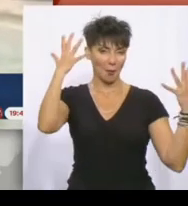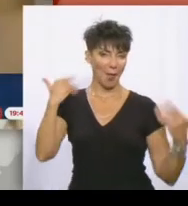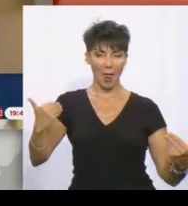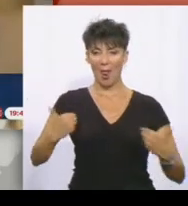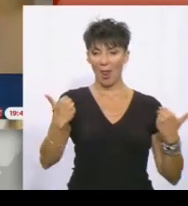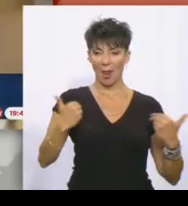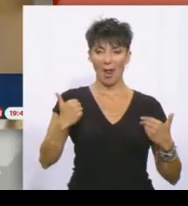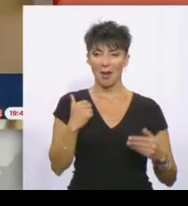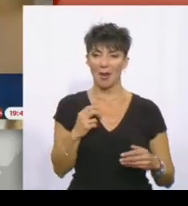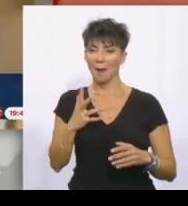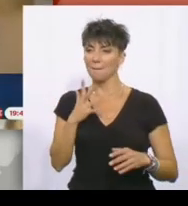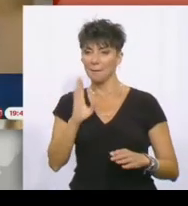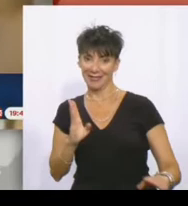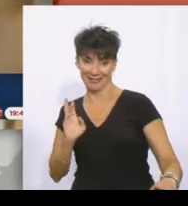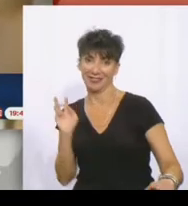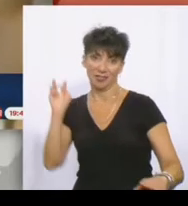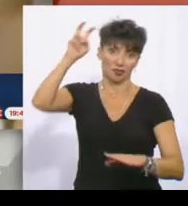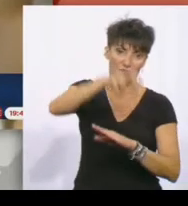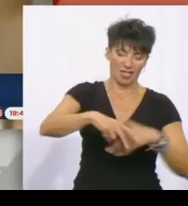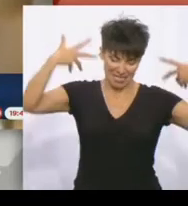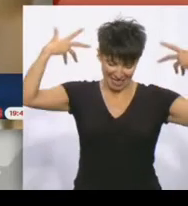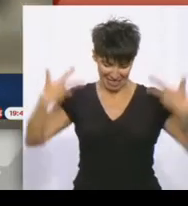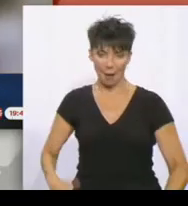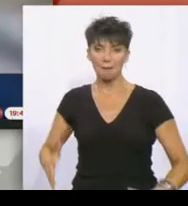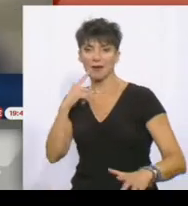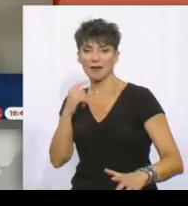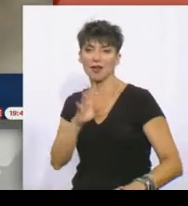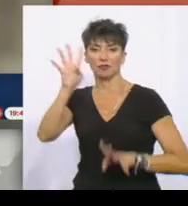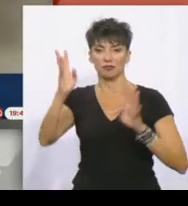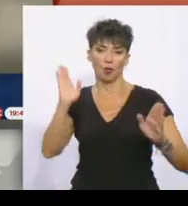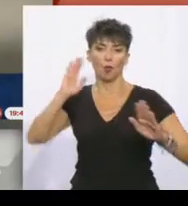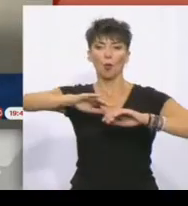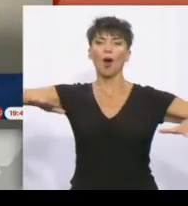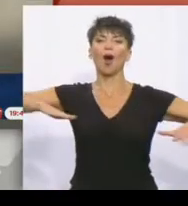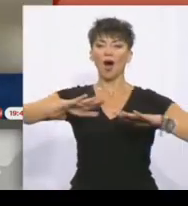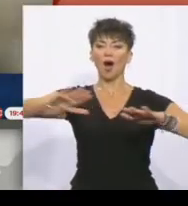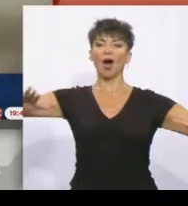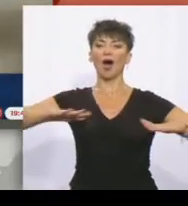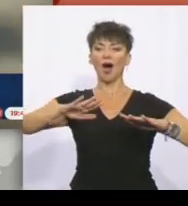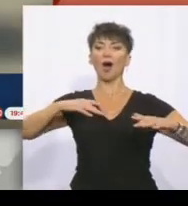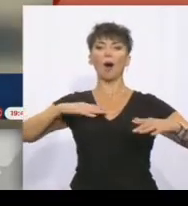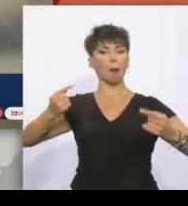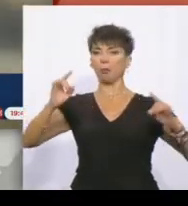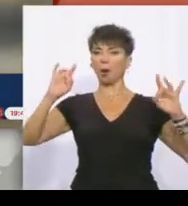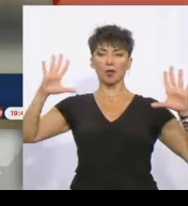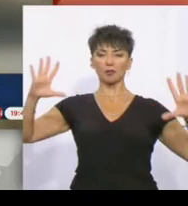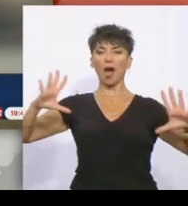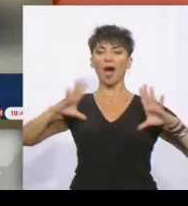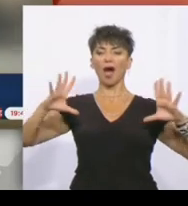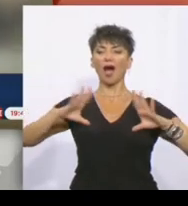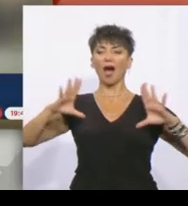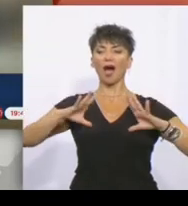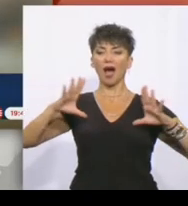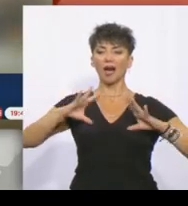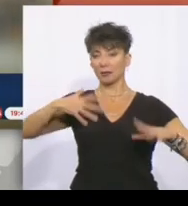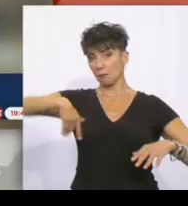πλησίασε στον τσιτριβάνι. Βήκε εντελώς χυμνή, κολύμπησε, παλαρή, ανενόχλη. Τι λες και ήταν σε πισίνα. Ήταν και πολύ